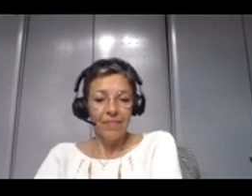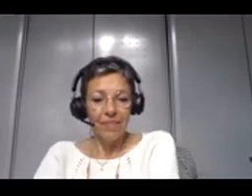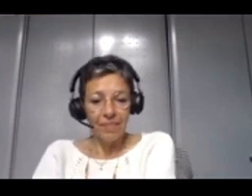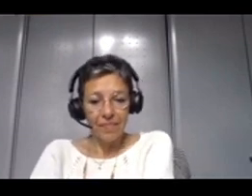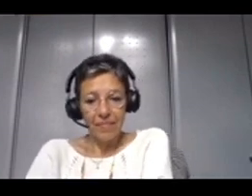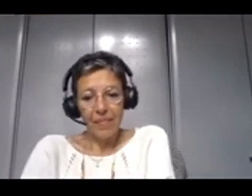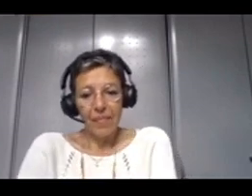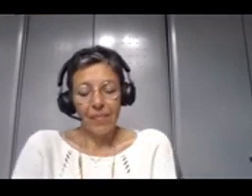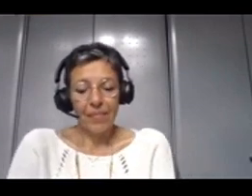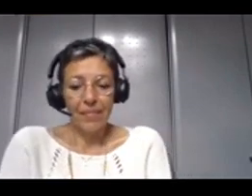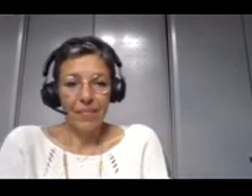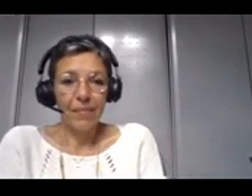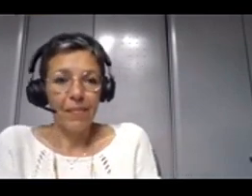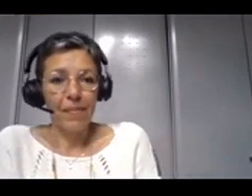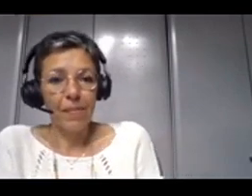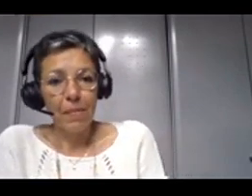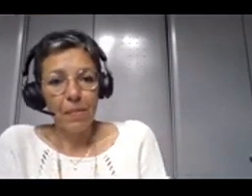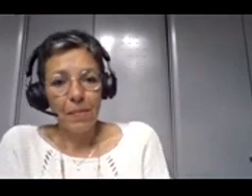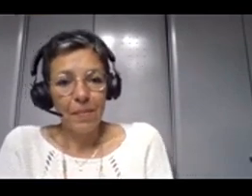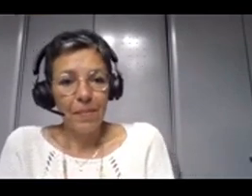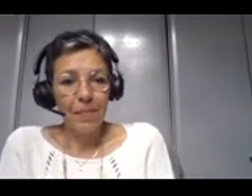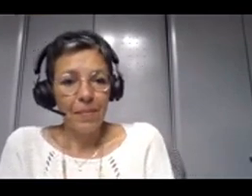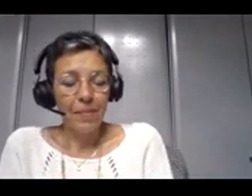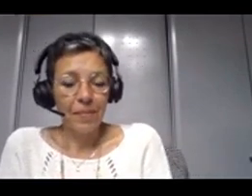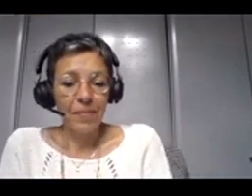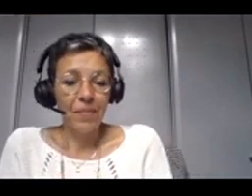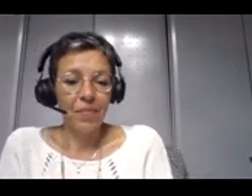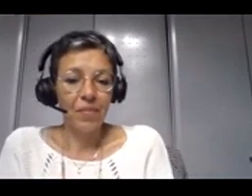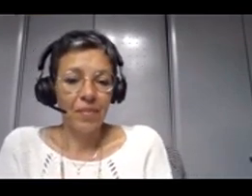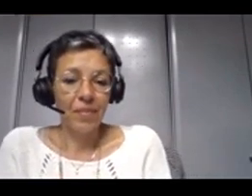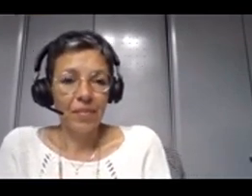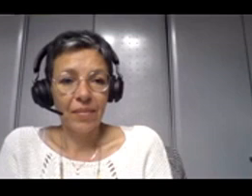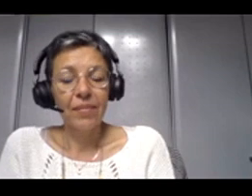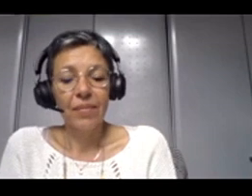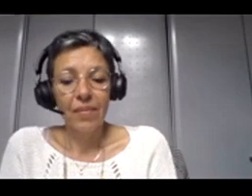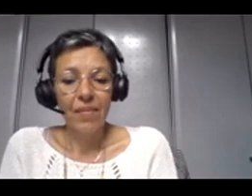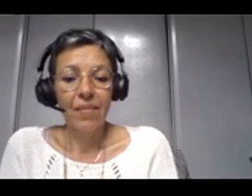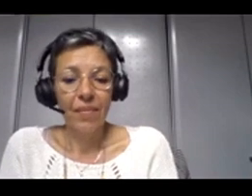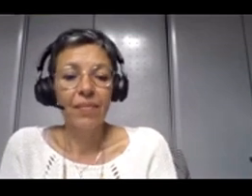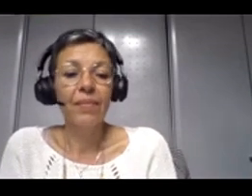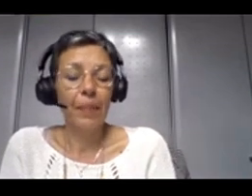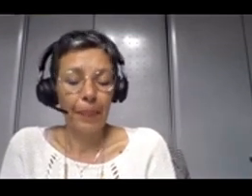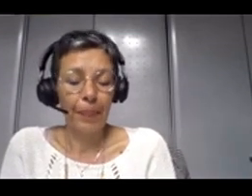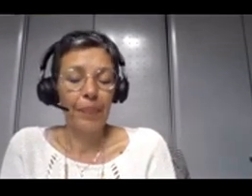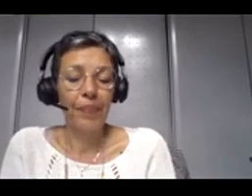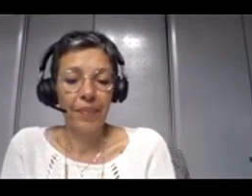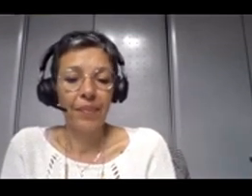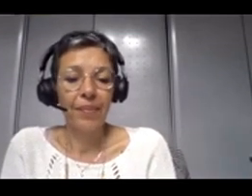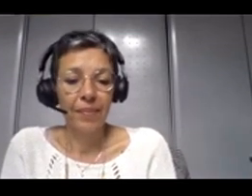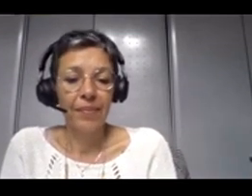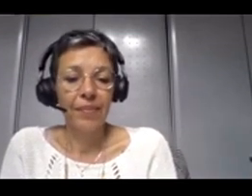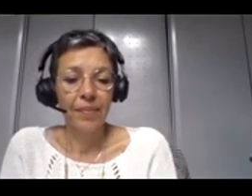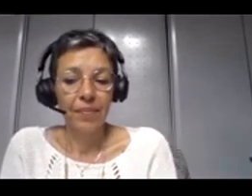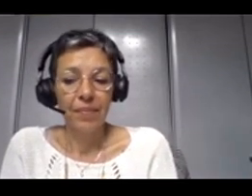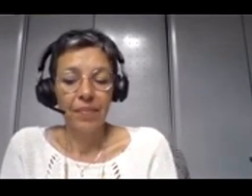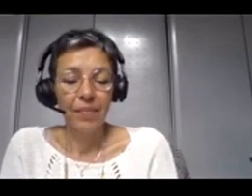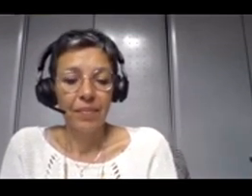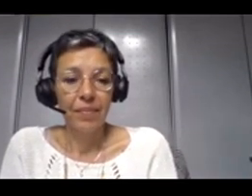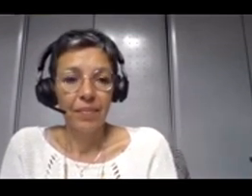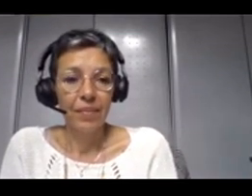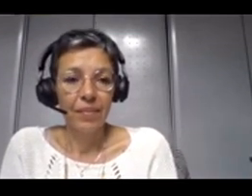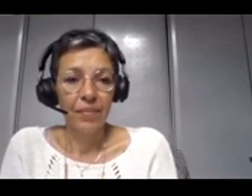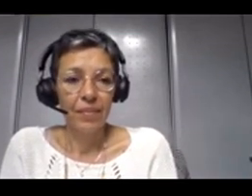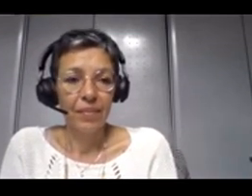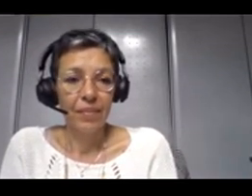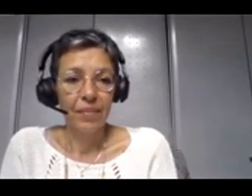et puis souvent, cette partie désignante délègue à une autre partie tiers le fait de faire ce job. Mais c'est bien, quelque